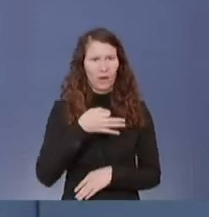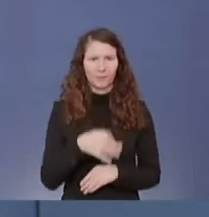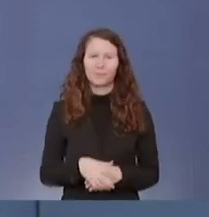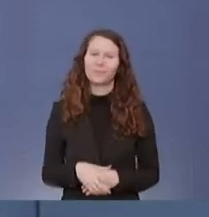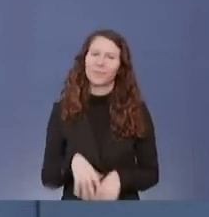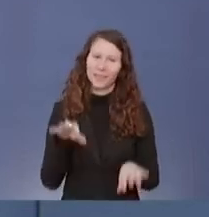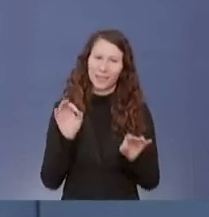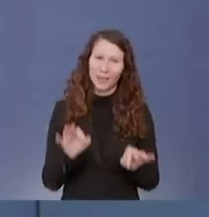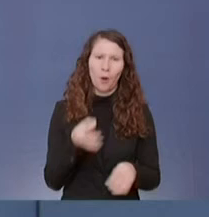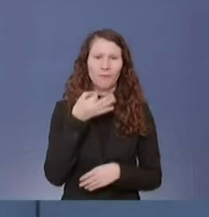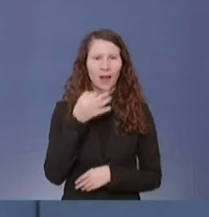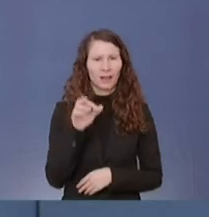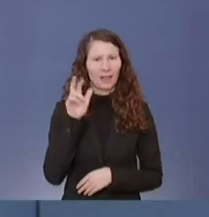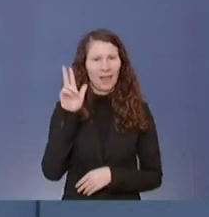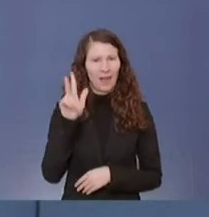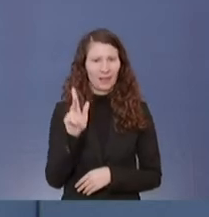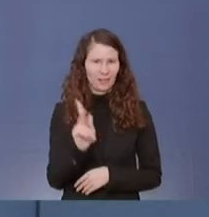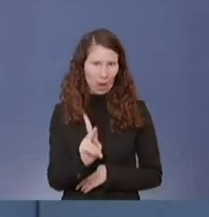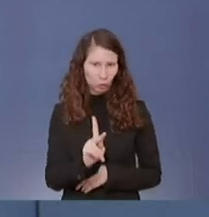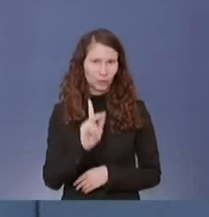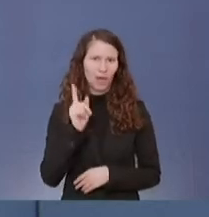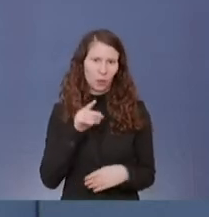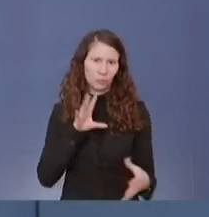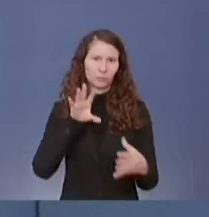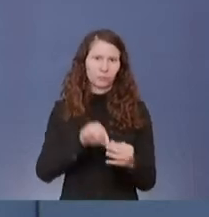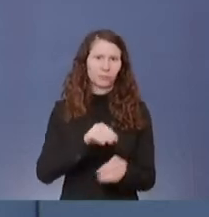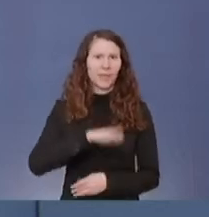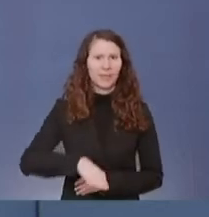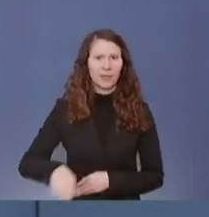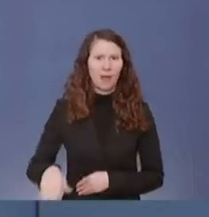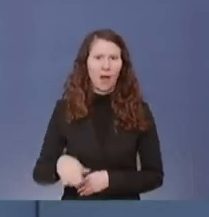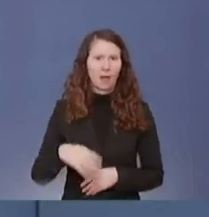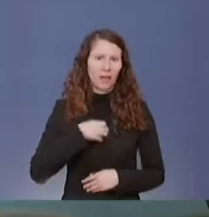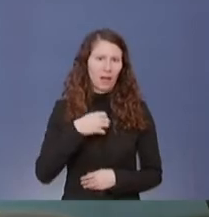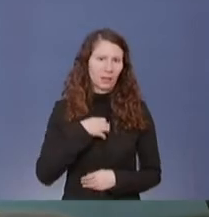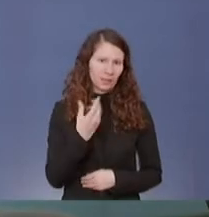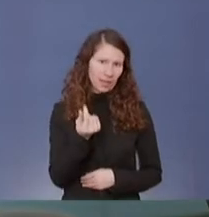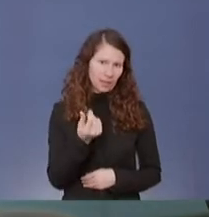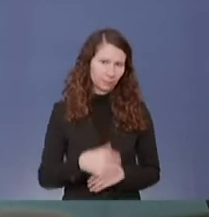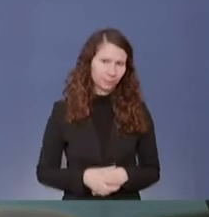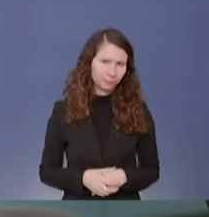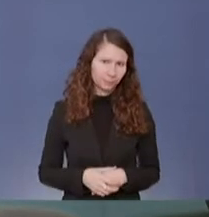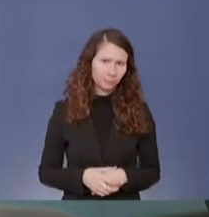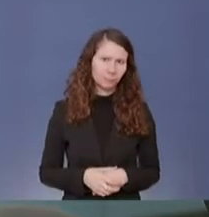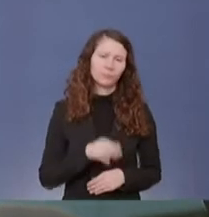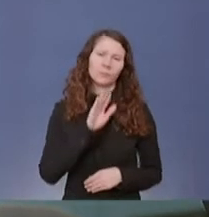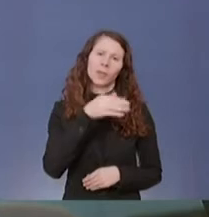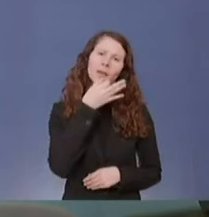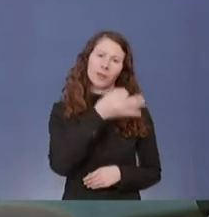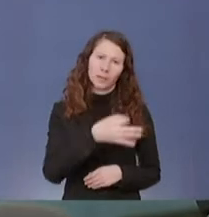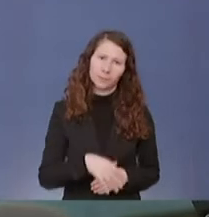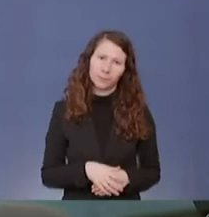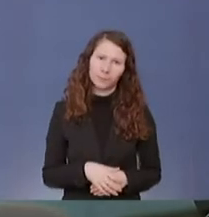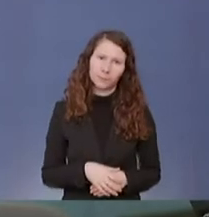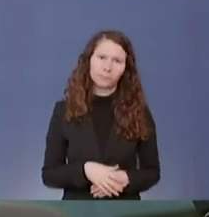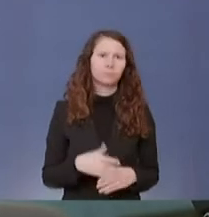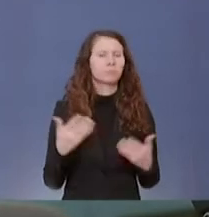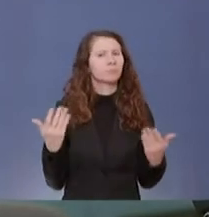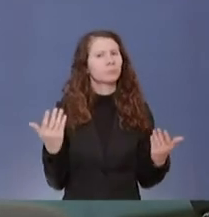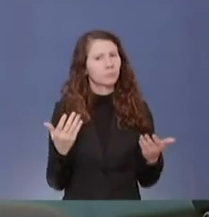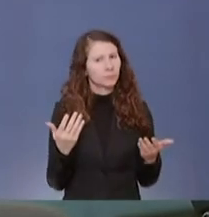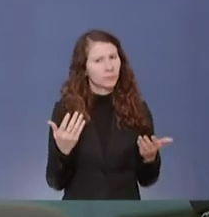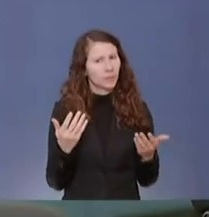Genau. Frage an Herrn Kautz. Ebenfalls in Sachen Kinderkrankengeld. Da die Nachfrage trifft sich zu, dass es einen Nachweis